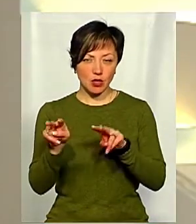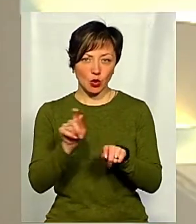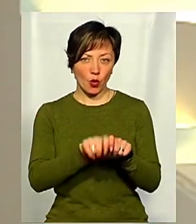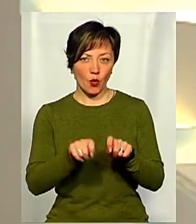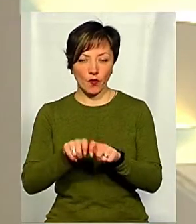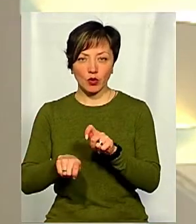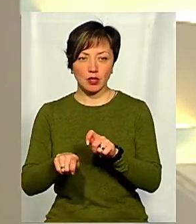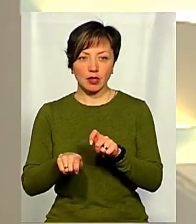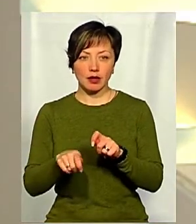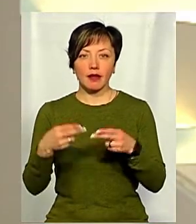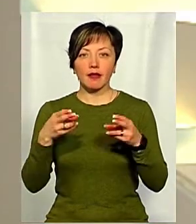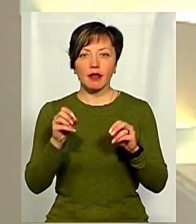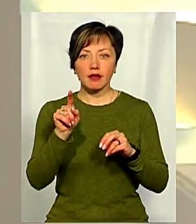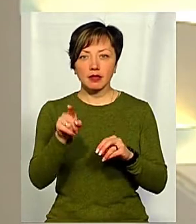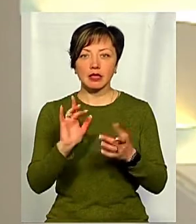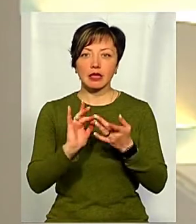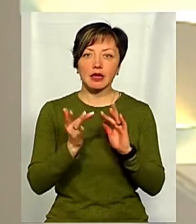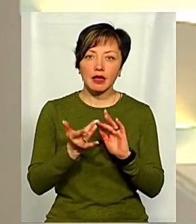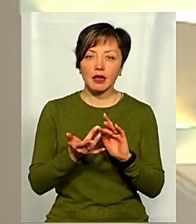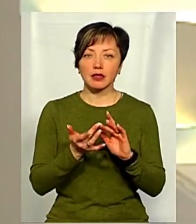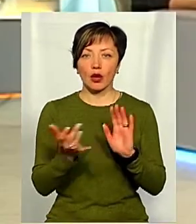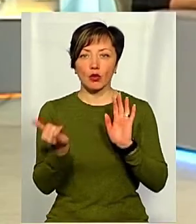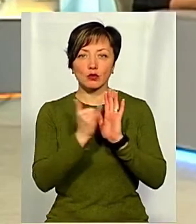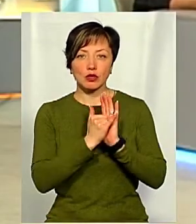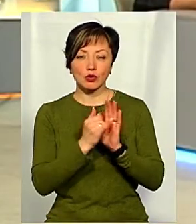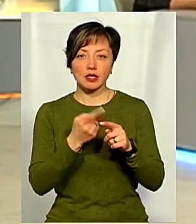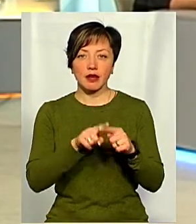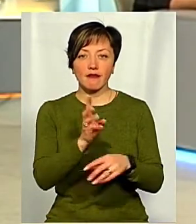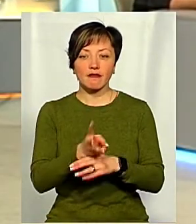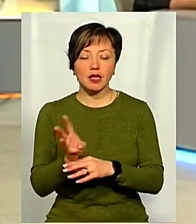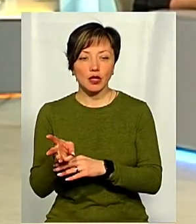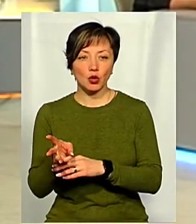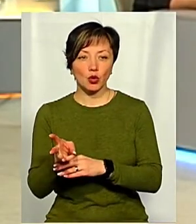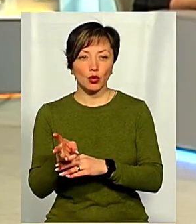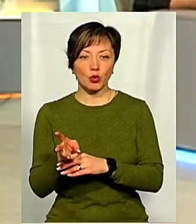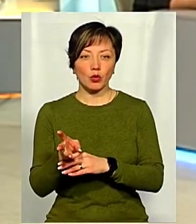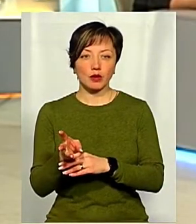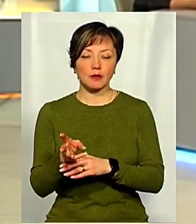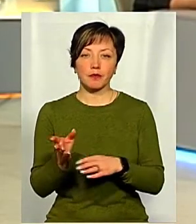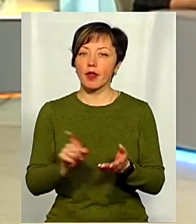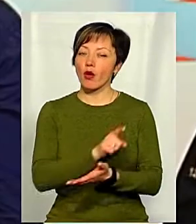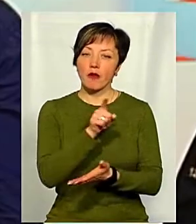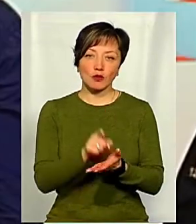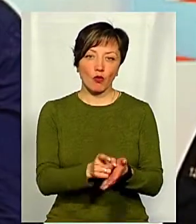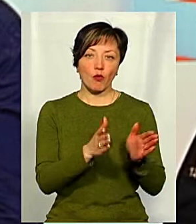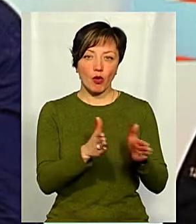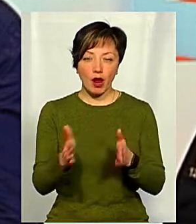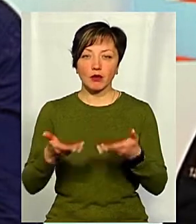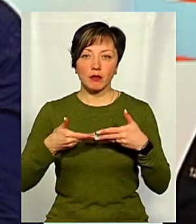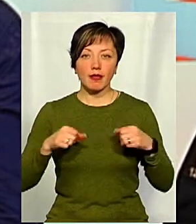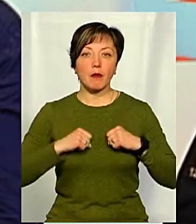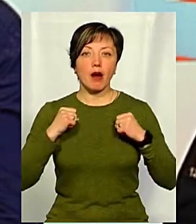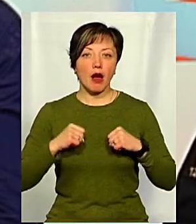там, де в тих соціальних мережах, де розміщуються відео? В обов'язковому порядку ми